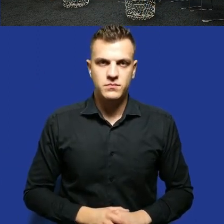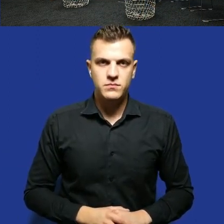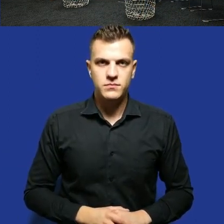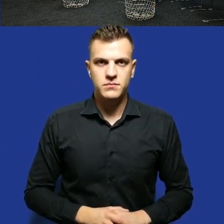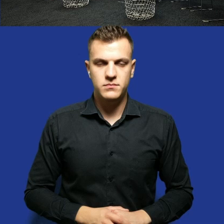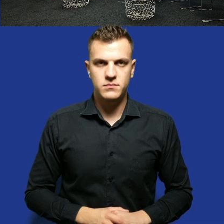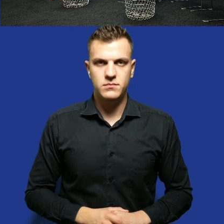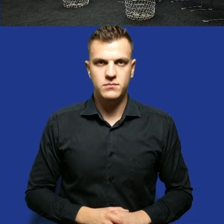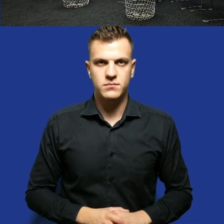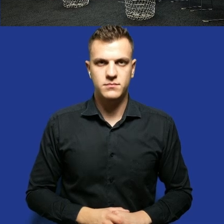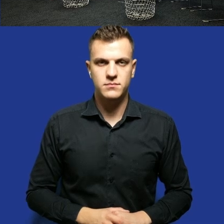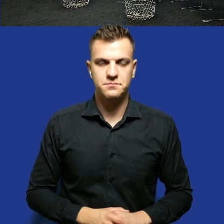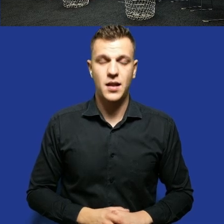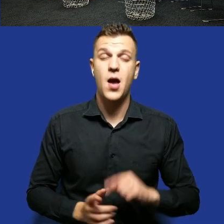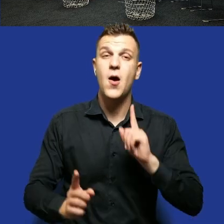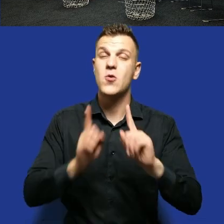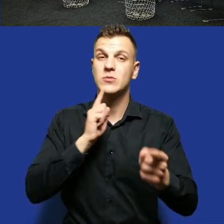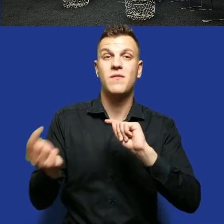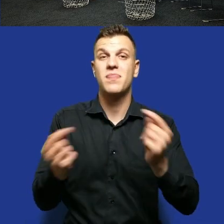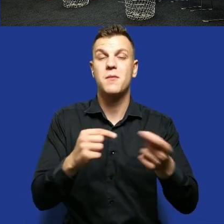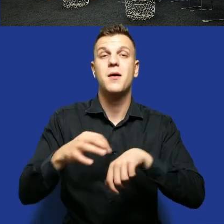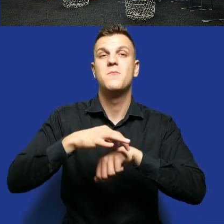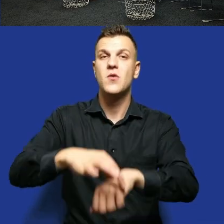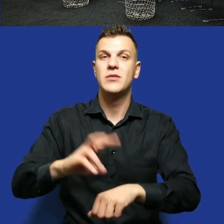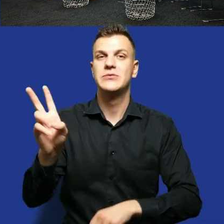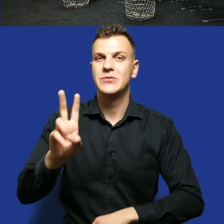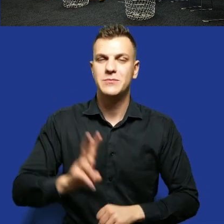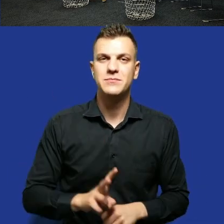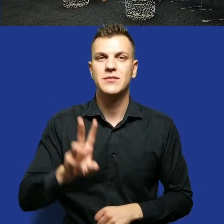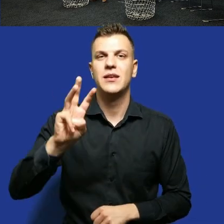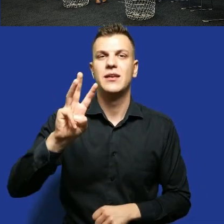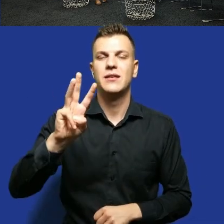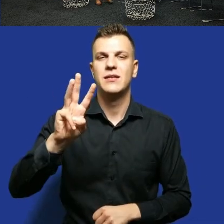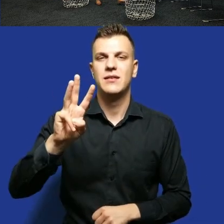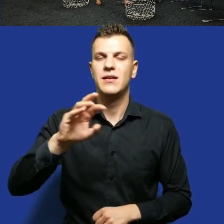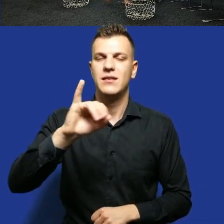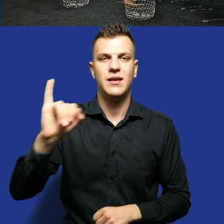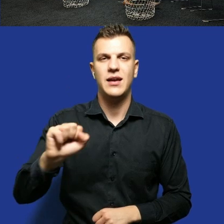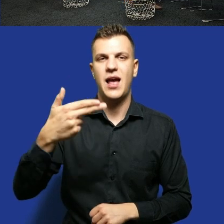A rozmowę poprowadzi Iwona Janicka,